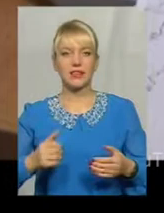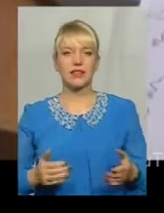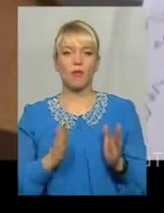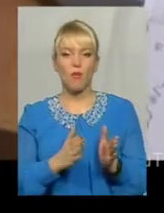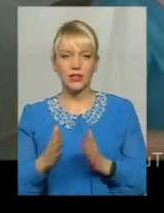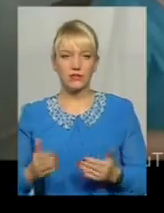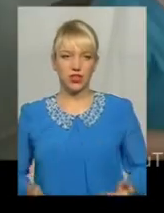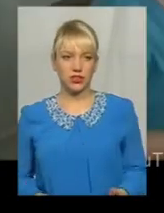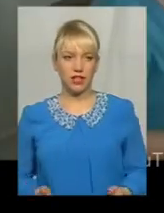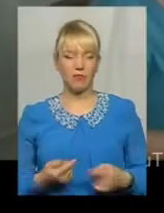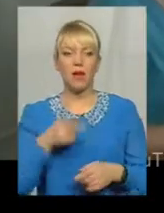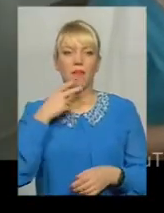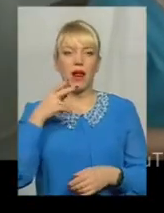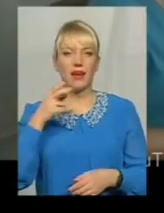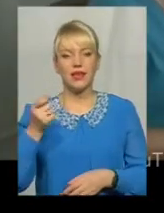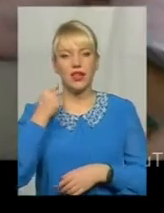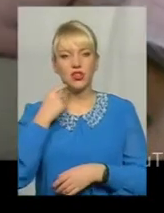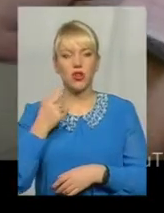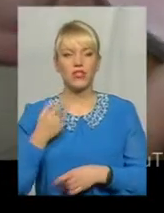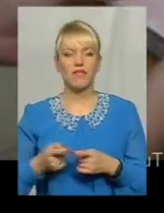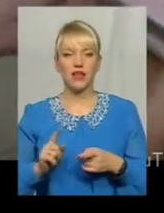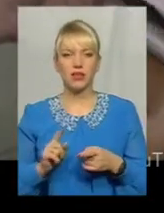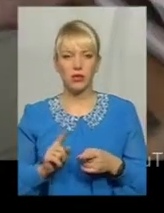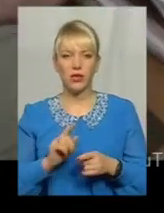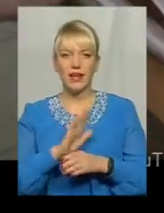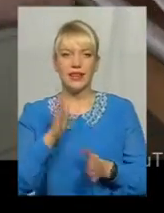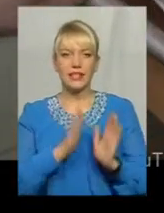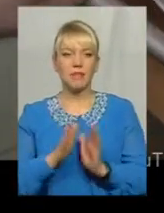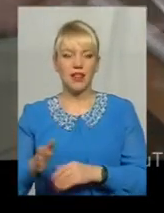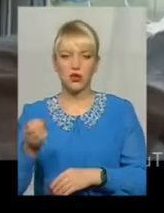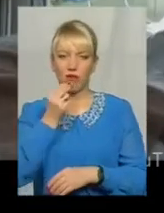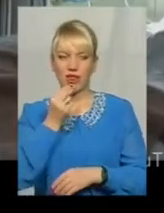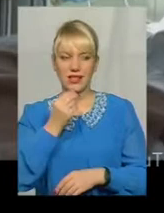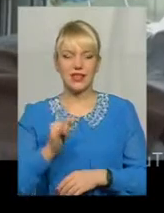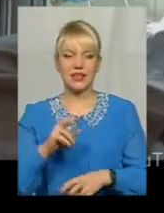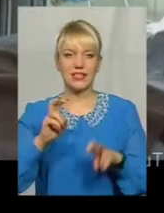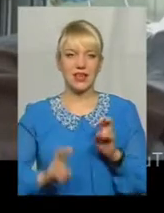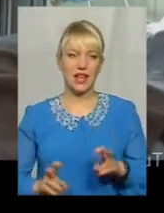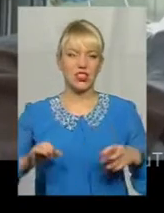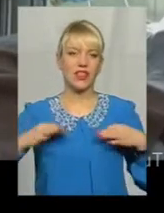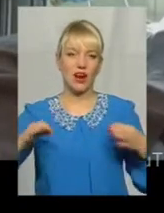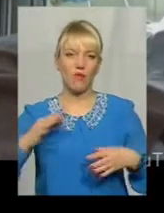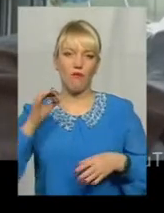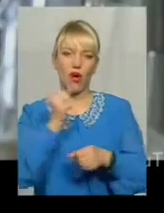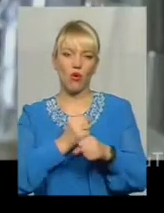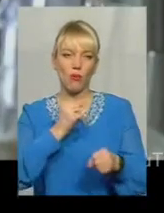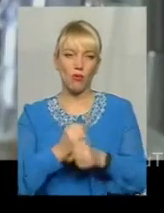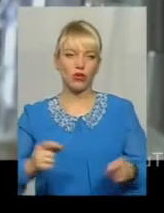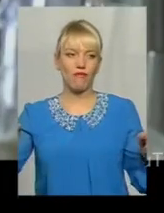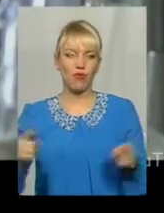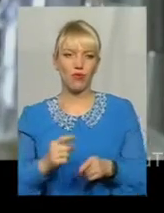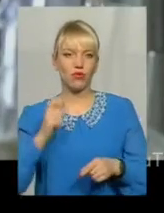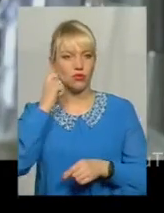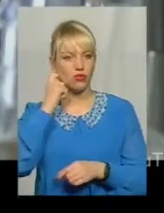життя Паління, зловживання алкоголем, незбалансована дієта і сидяча нервова робота вкорочують віку